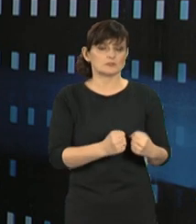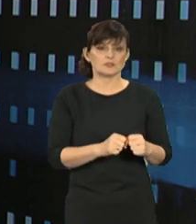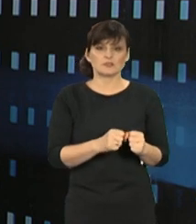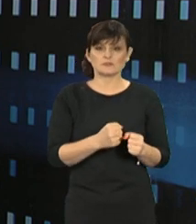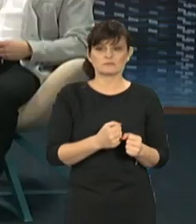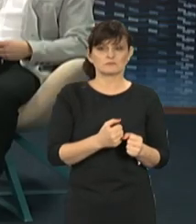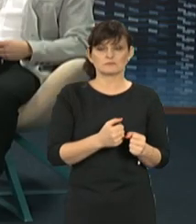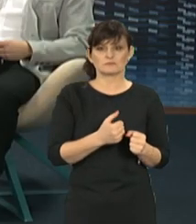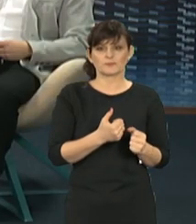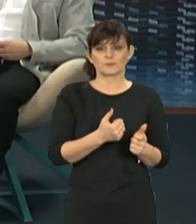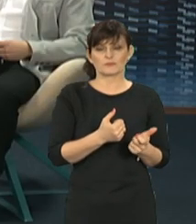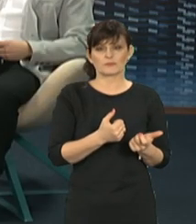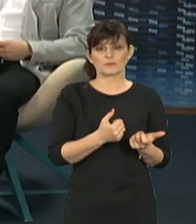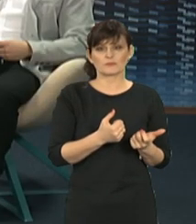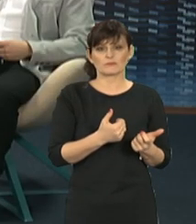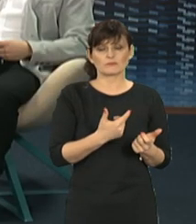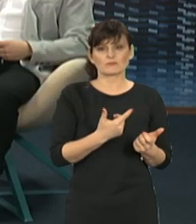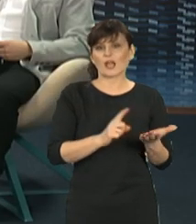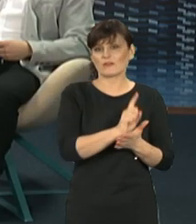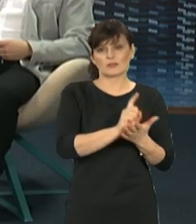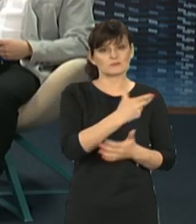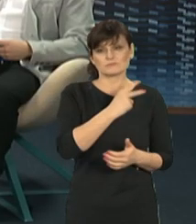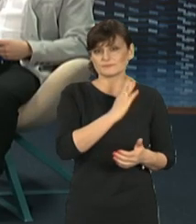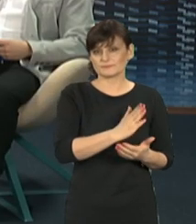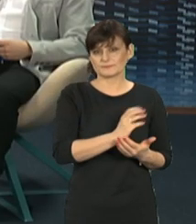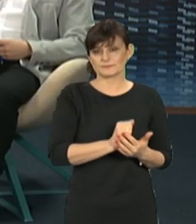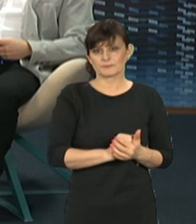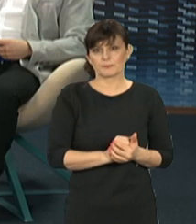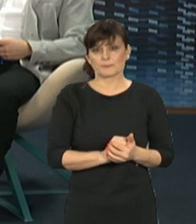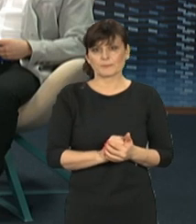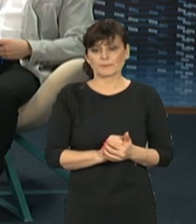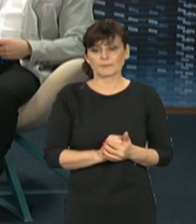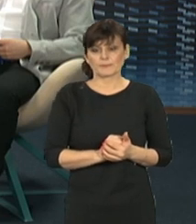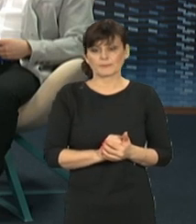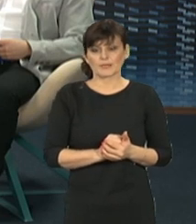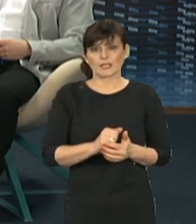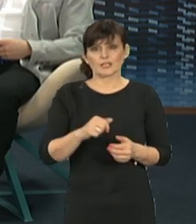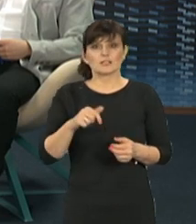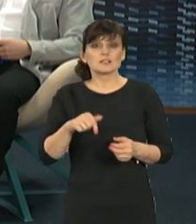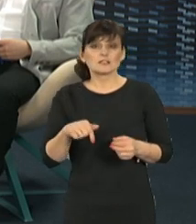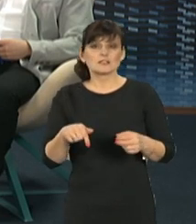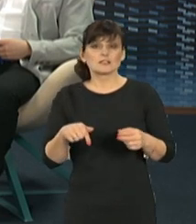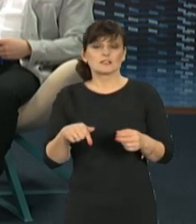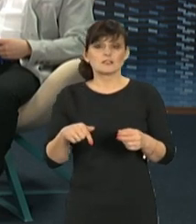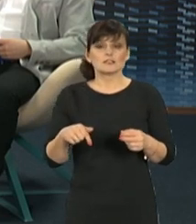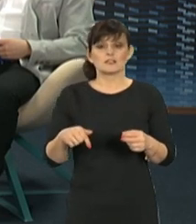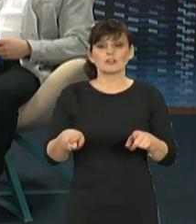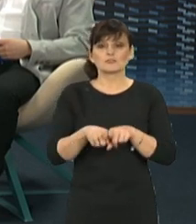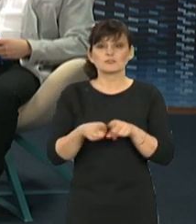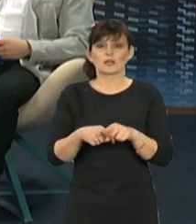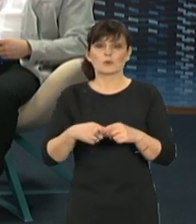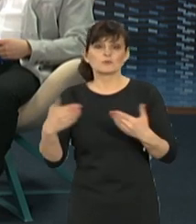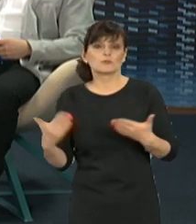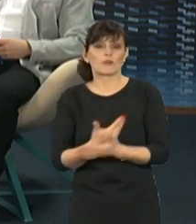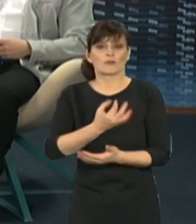znajdą jakiegoś efektu. Rozumiem. Tutaj pojawia się również kwestia nowelizacji